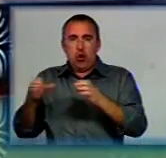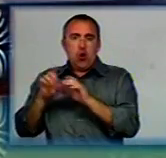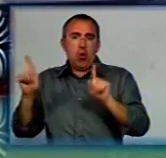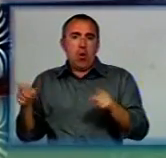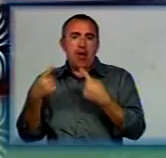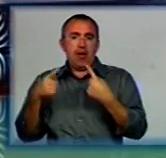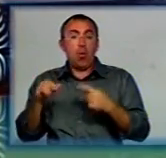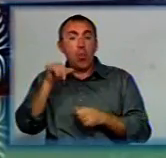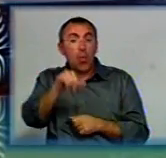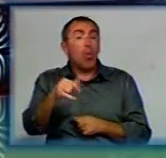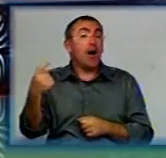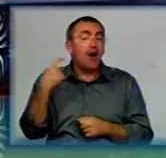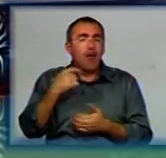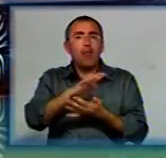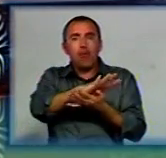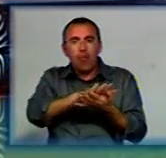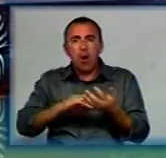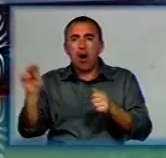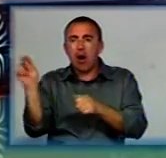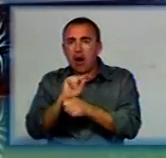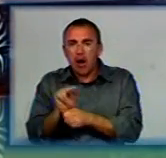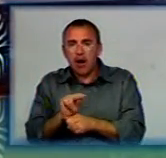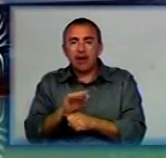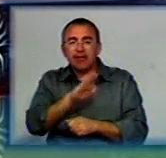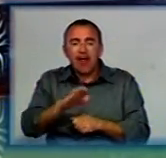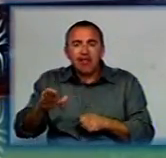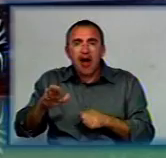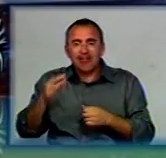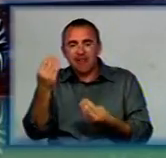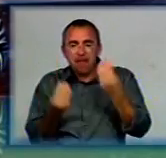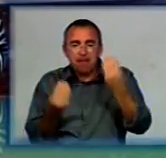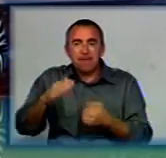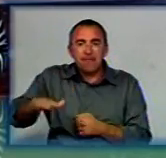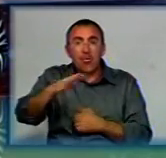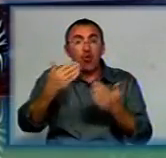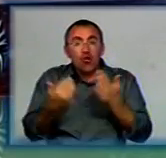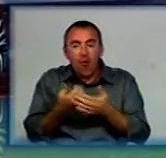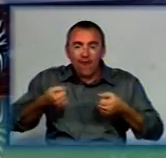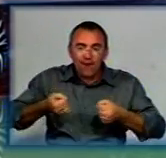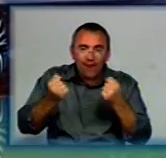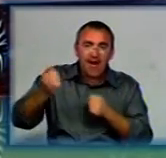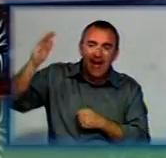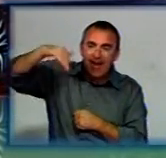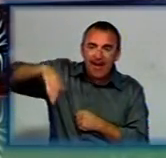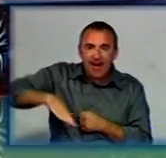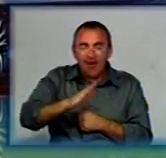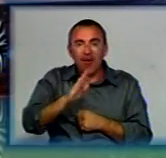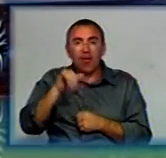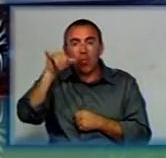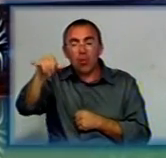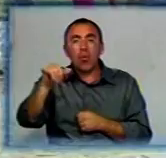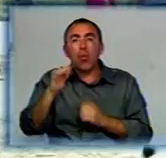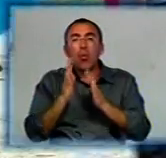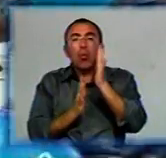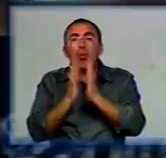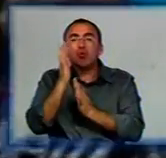У Кіровограді продовжують ремонтувати дитячі майданчики. Цього разу нові гойдалки і гірки встановили у мікрорайоні Кущівка.